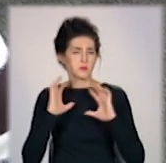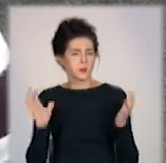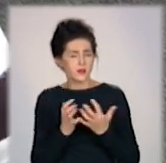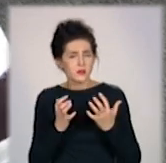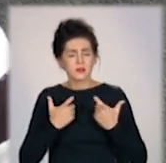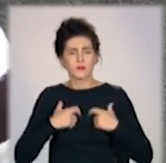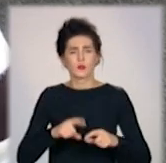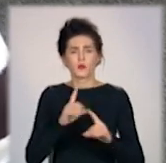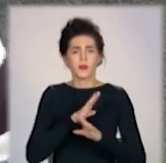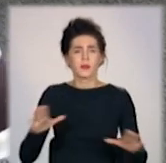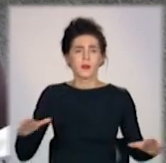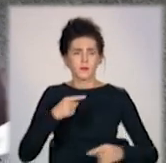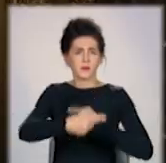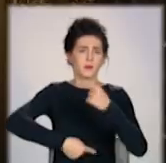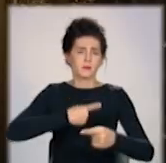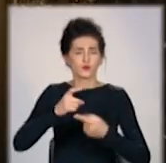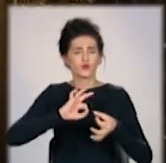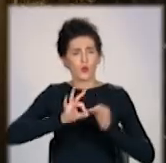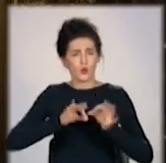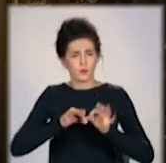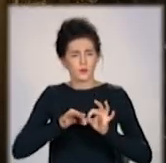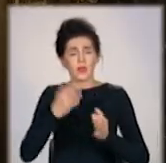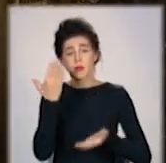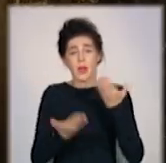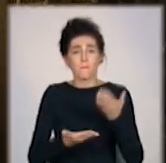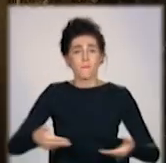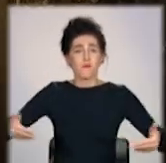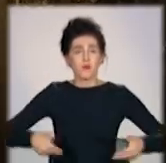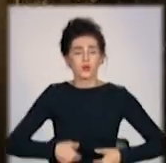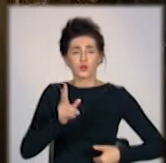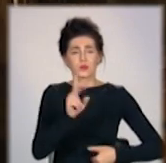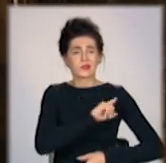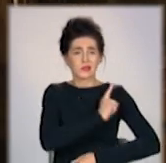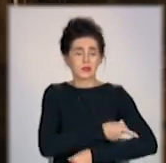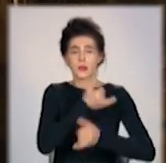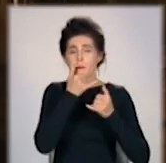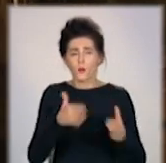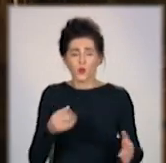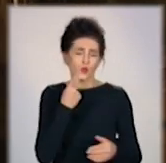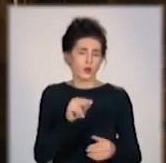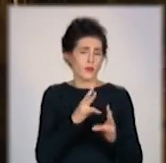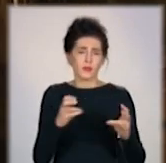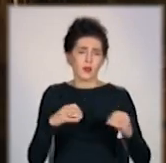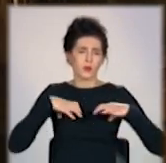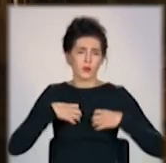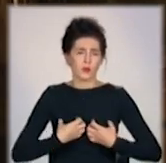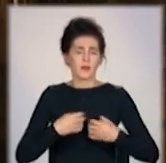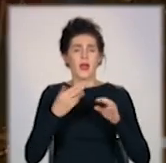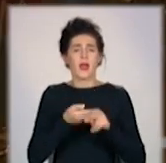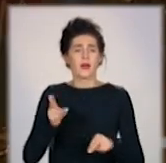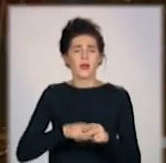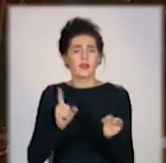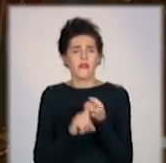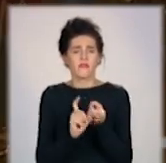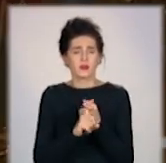Ну, даби не було ніяких посліджень, ослужнень. Якщо ж поститися комусь не під силу, не варто засмучуватися, говорять священники, справа не лише в